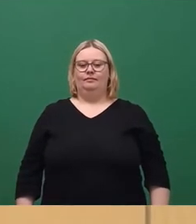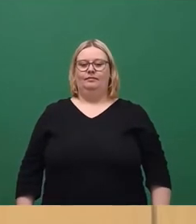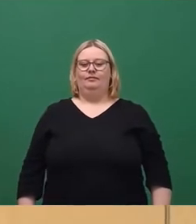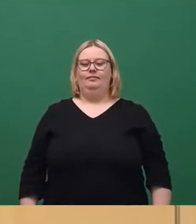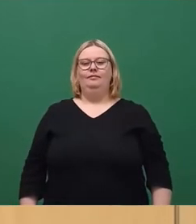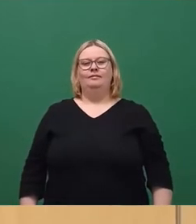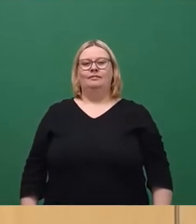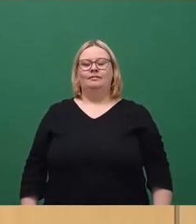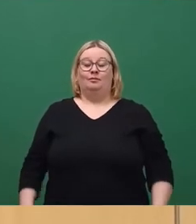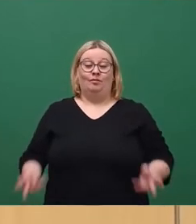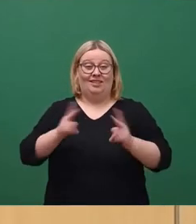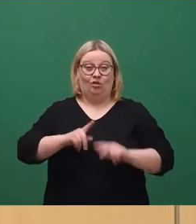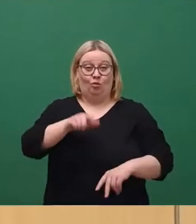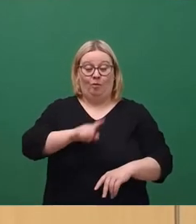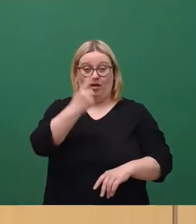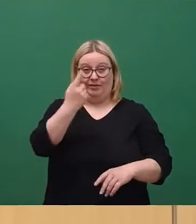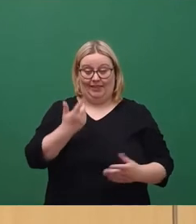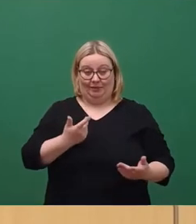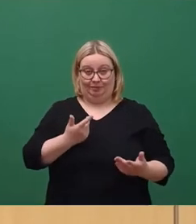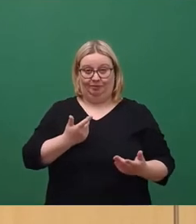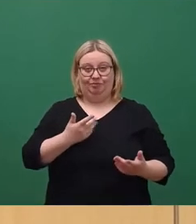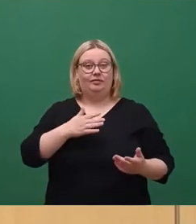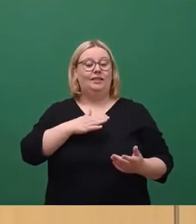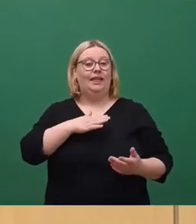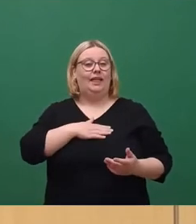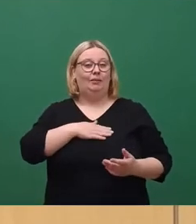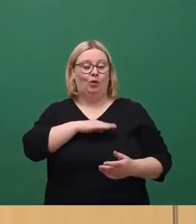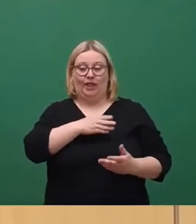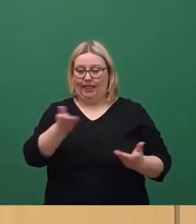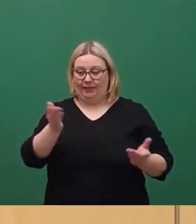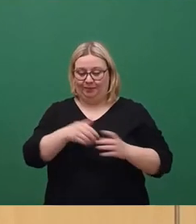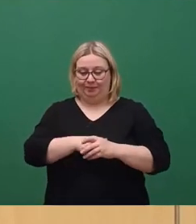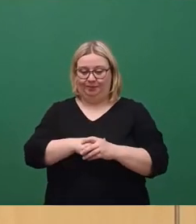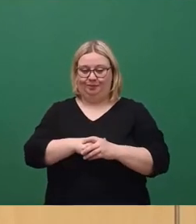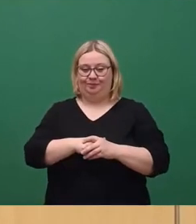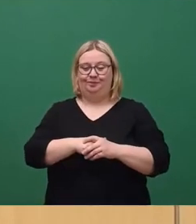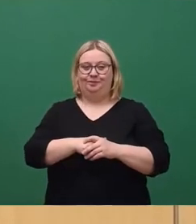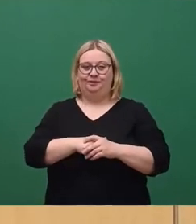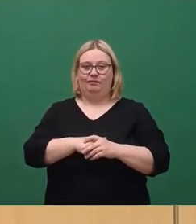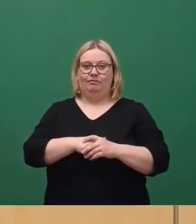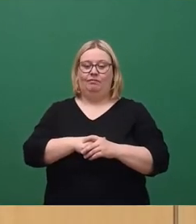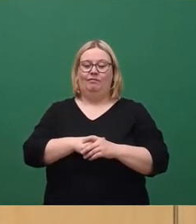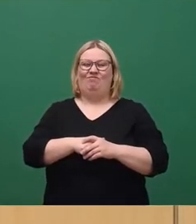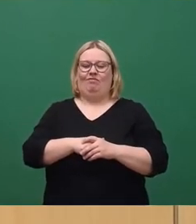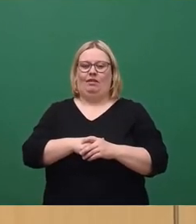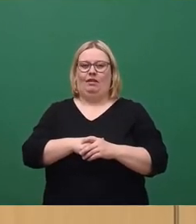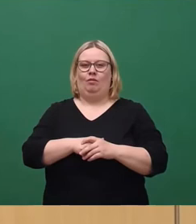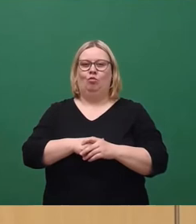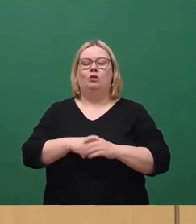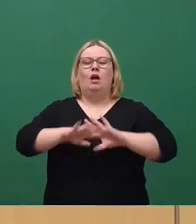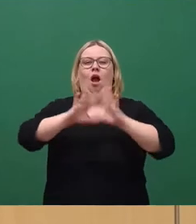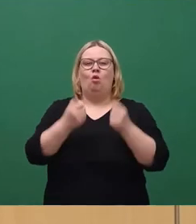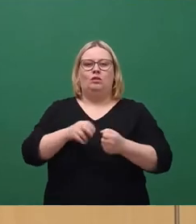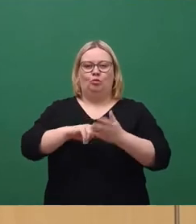Sehr geehrter Herr Oberbürgermeister, werte Kolleginnen und Kollegen Stadträte, im schweren haushaltpolitischen Wasser des